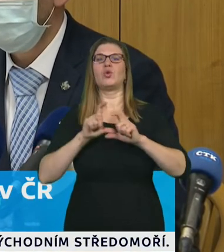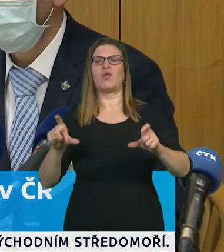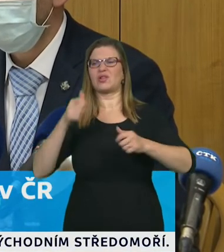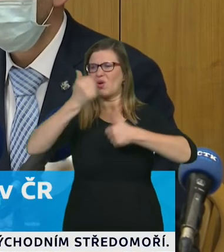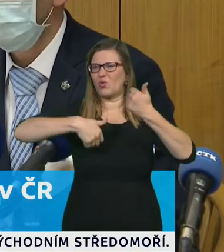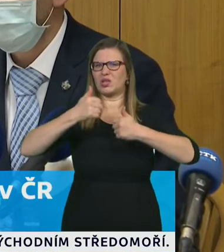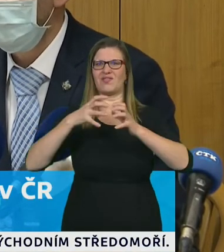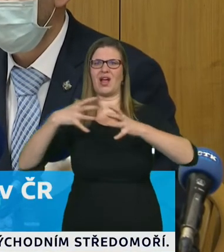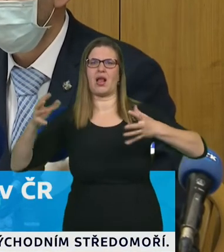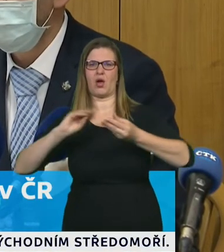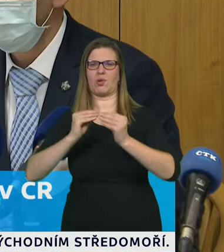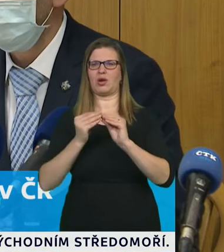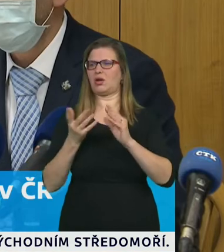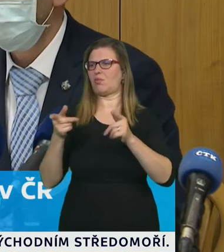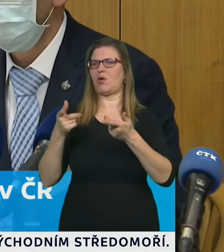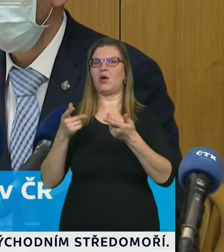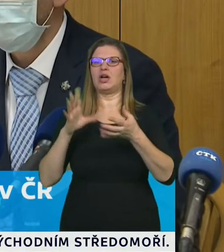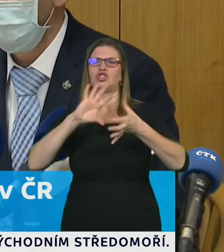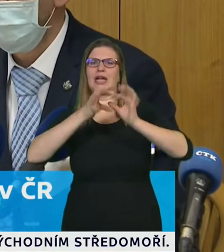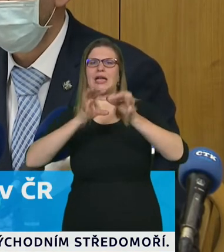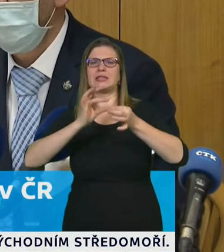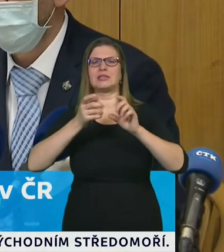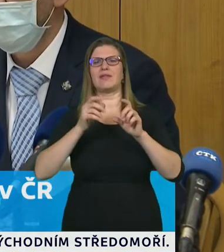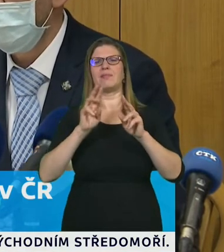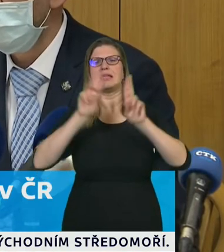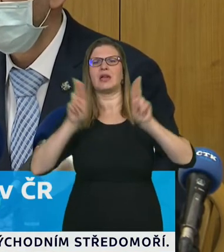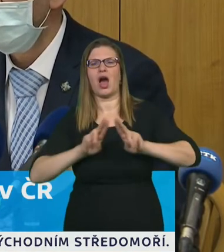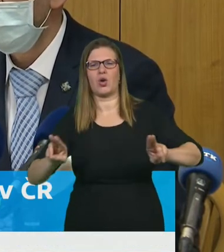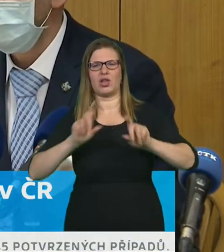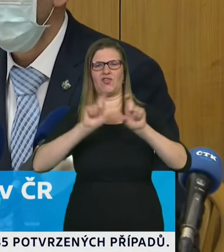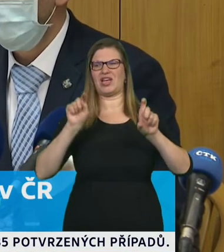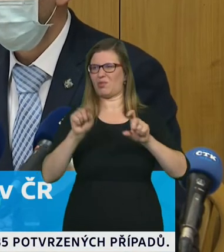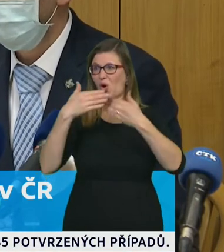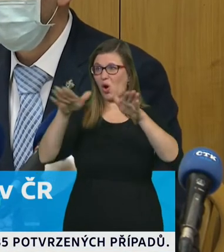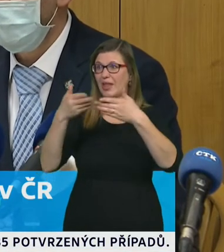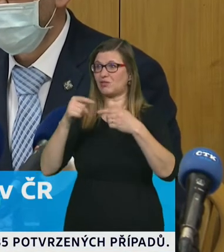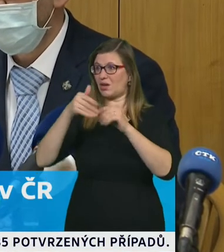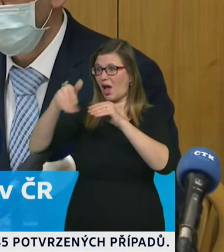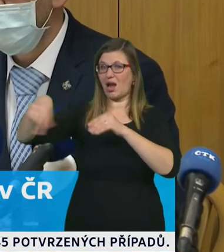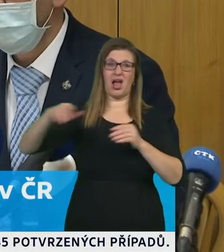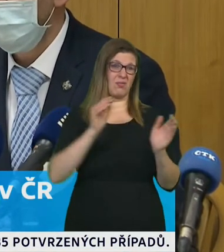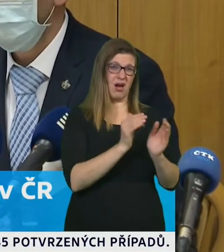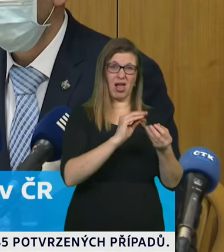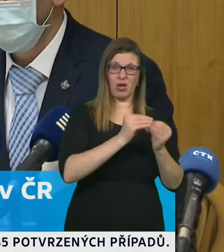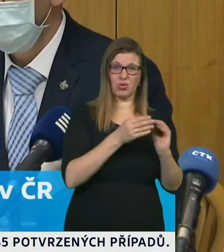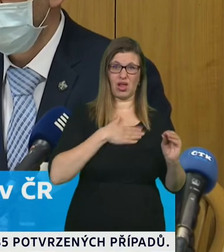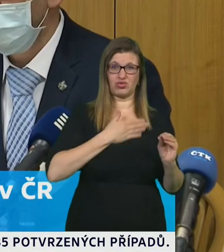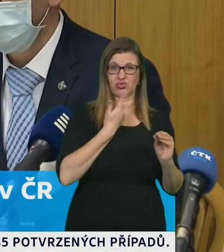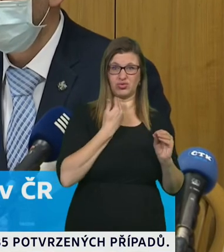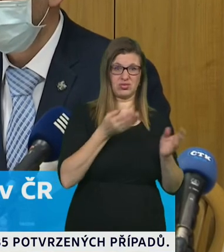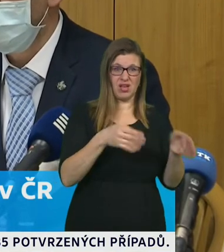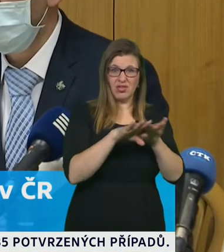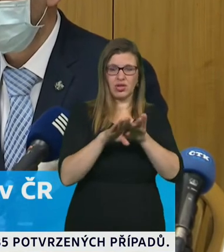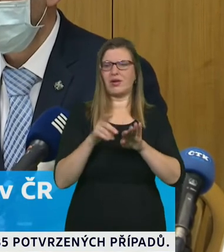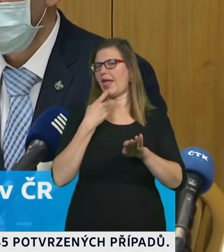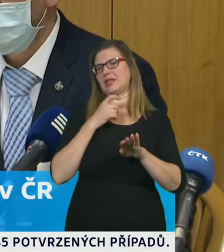obchodům to znamená omezení obchodů nebude dáno sortimentem ale bude dáno pouze množstvím